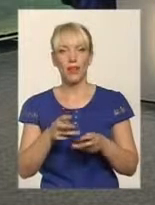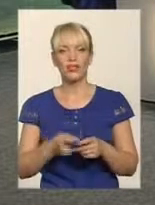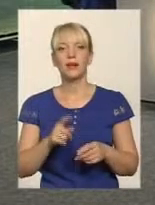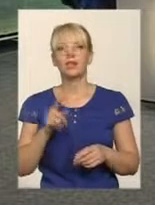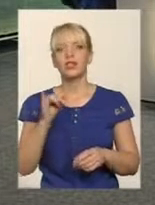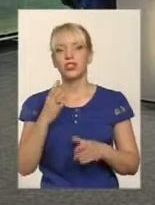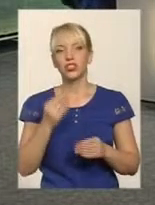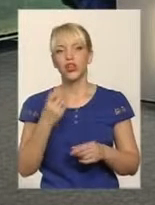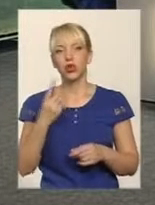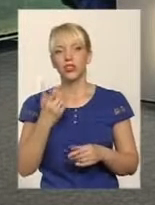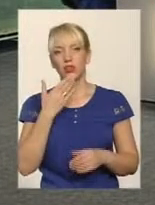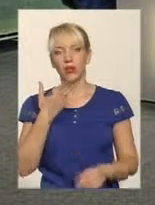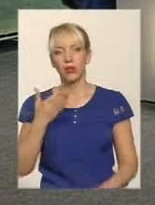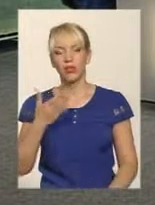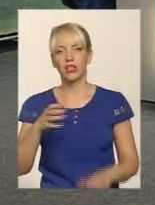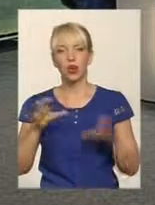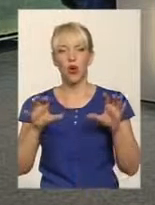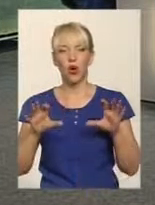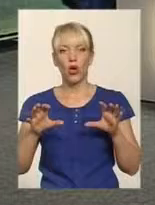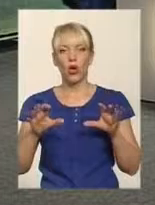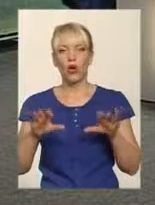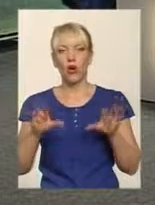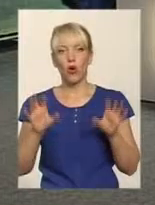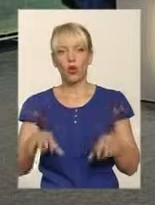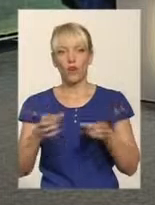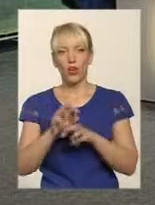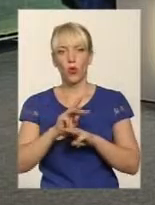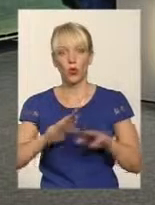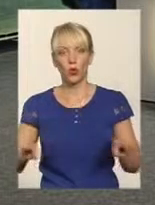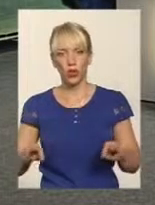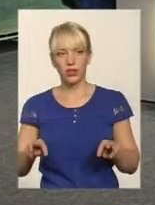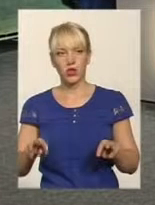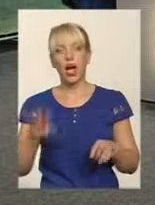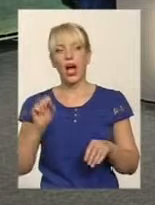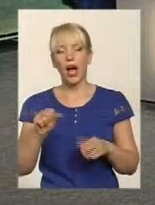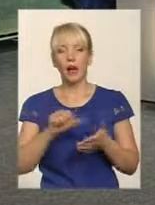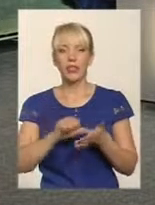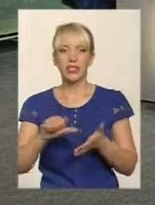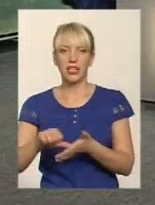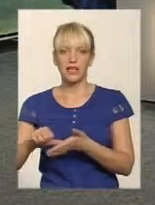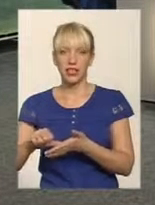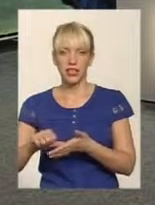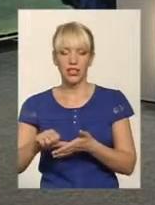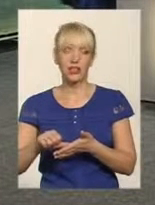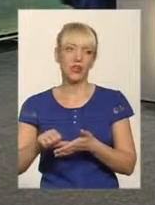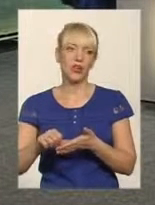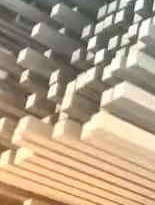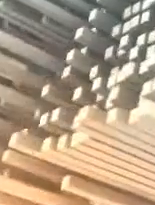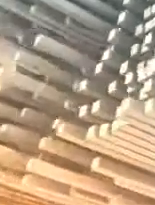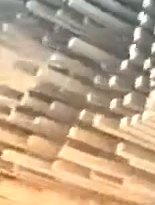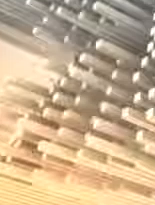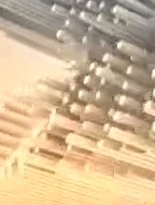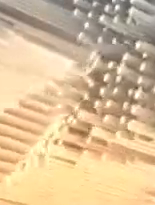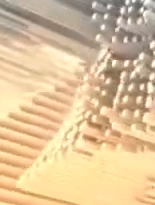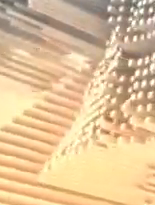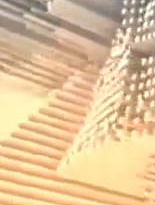коментар голови уряду. Прошу режисера показати, а керівників органів влади прокоментувати. Прошу, будь